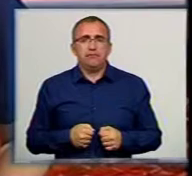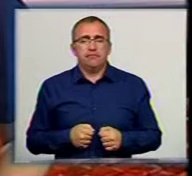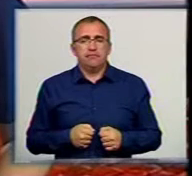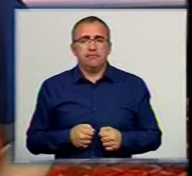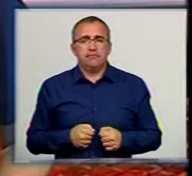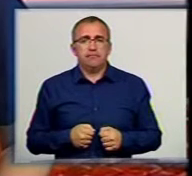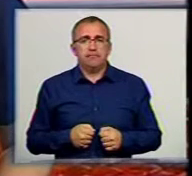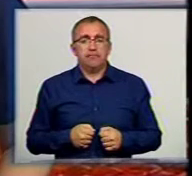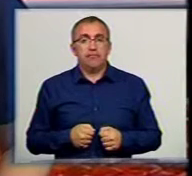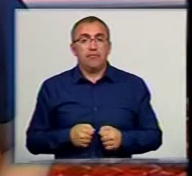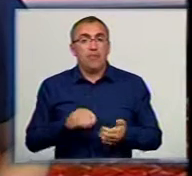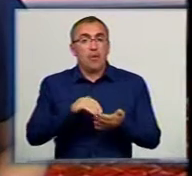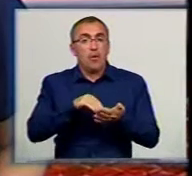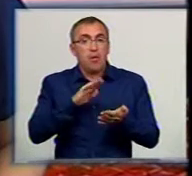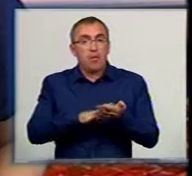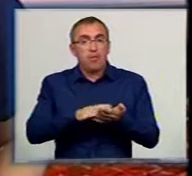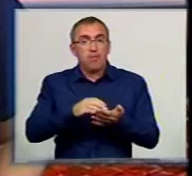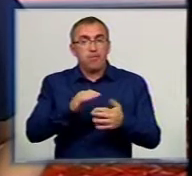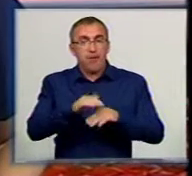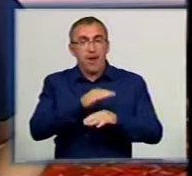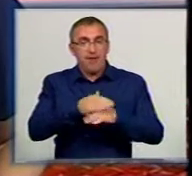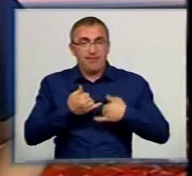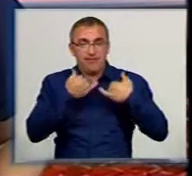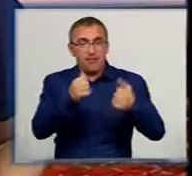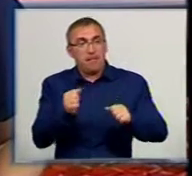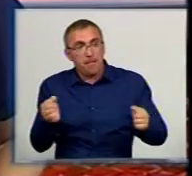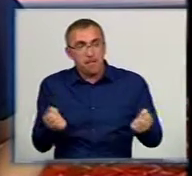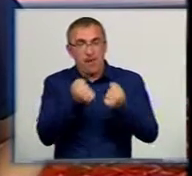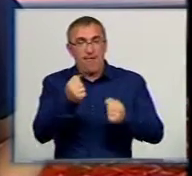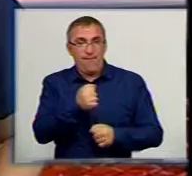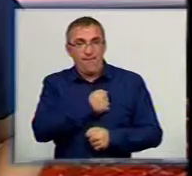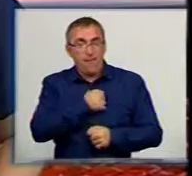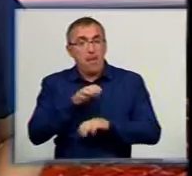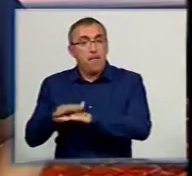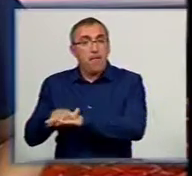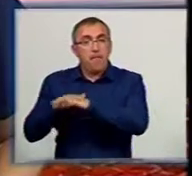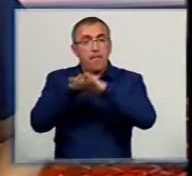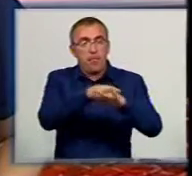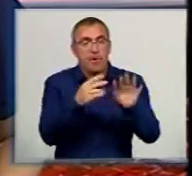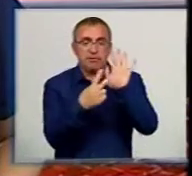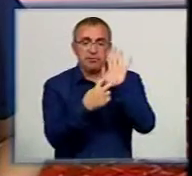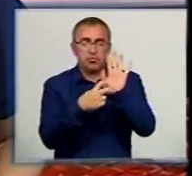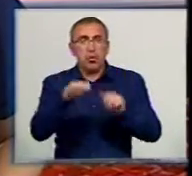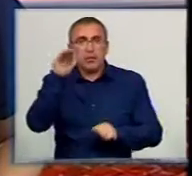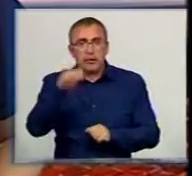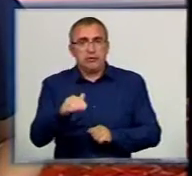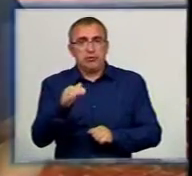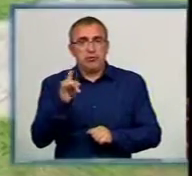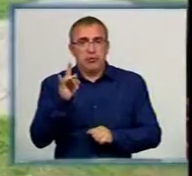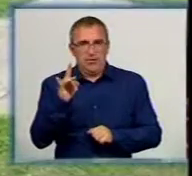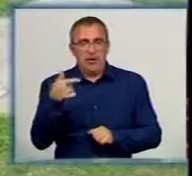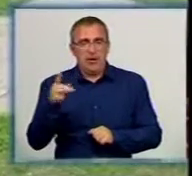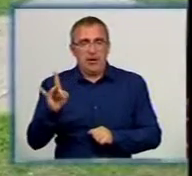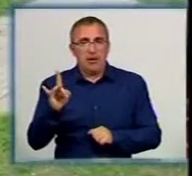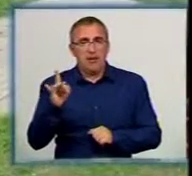На рахунок обласного благодійного фонду підтримки військовослужбовців уже перерахували понад 700 тисяч гривень. Коштами діляться